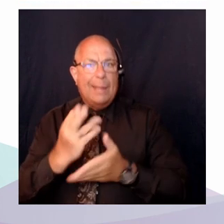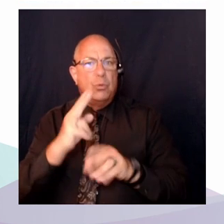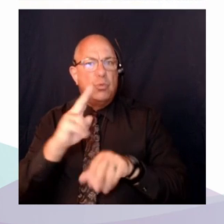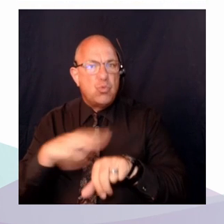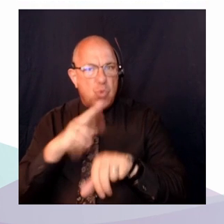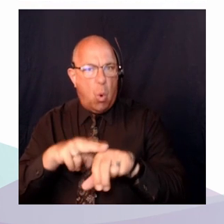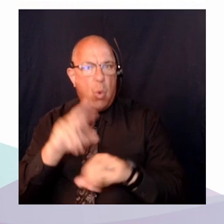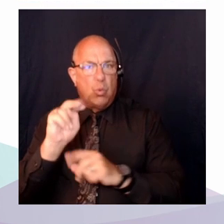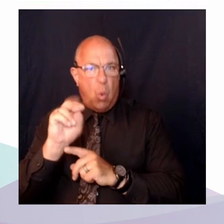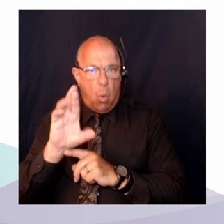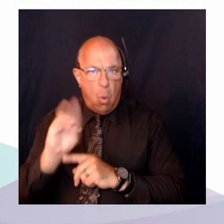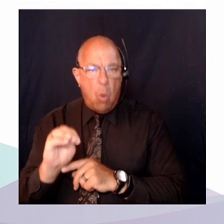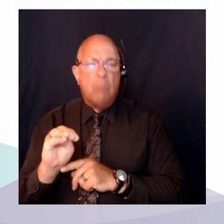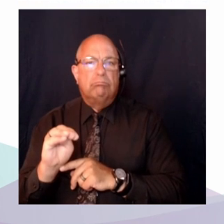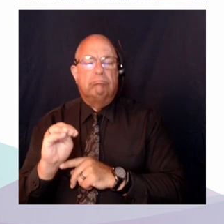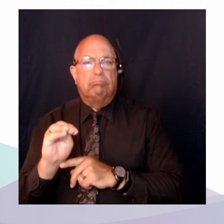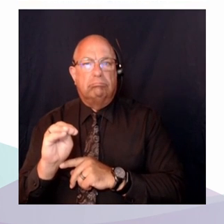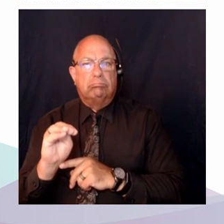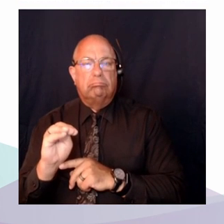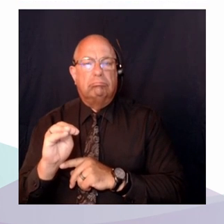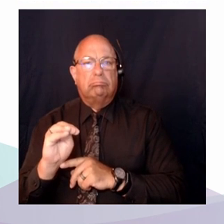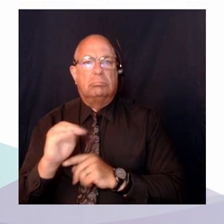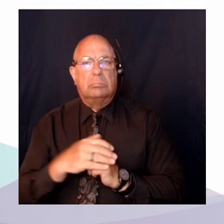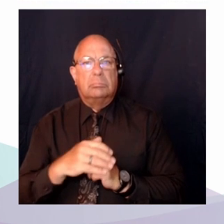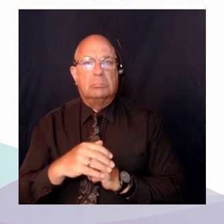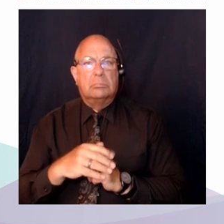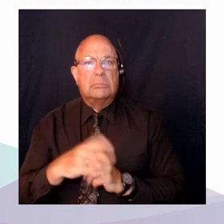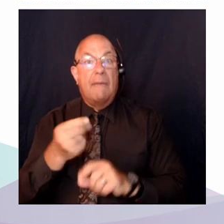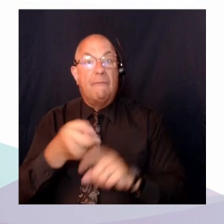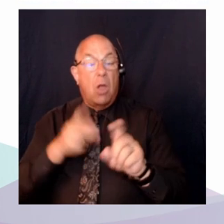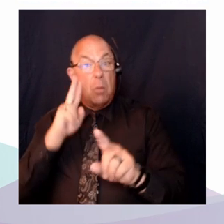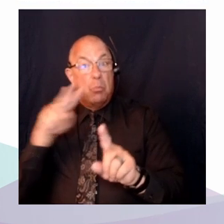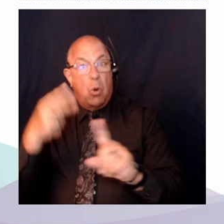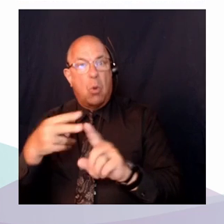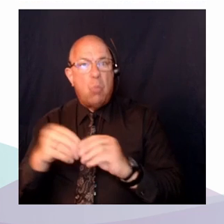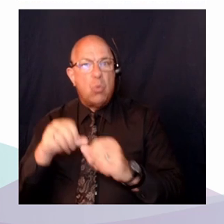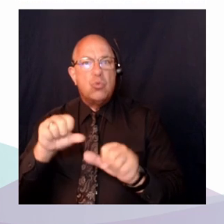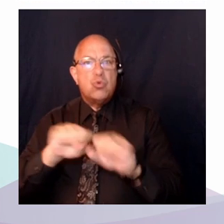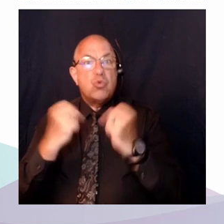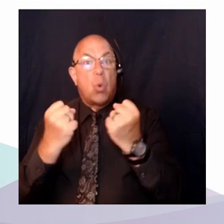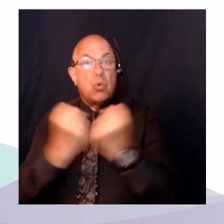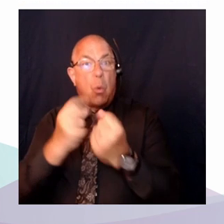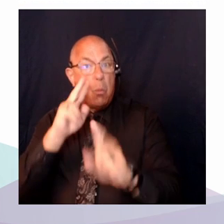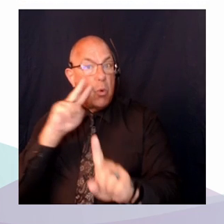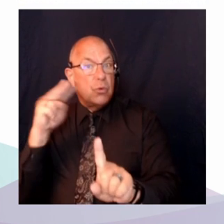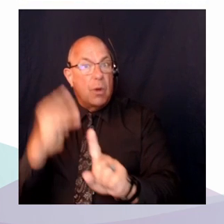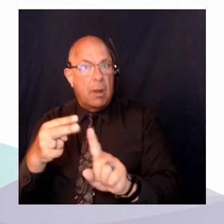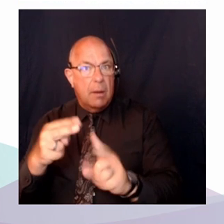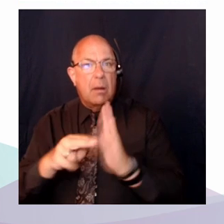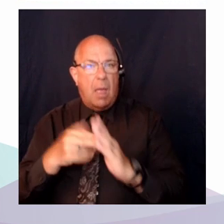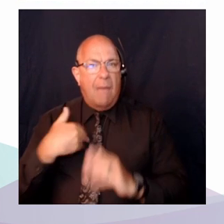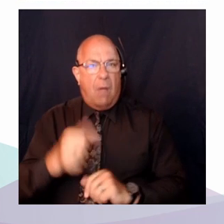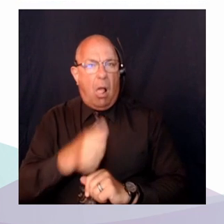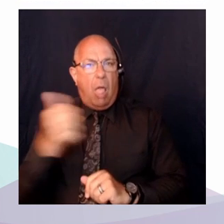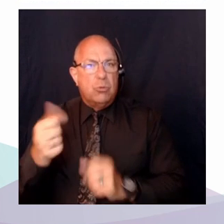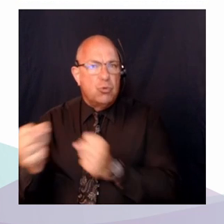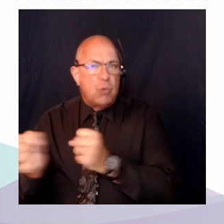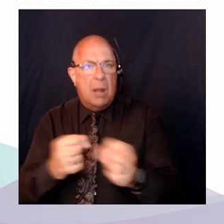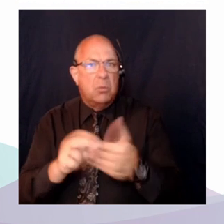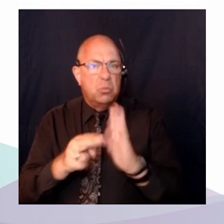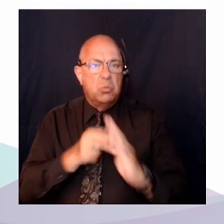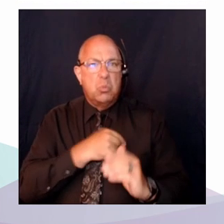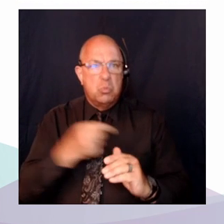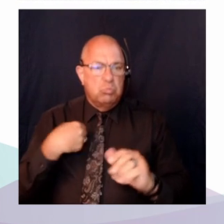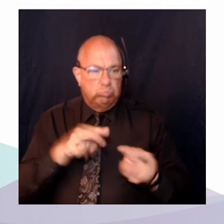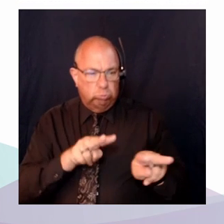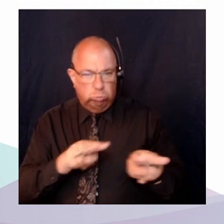vigueur. Et dans une perspective plus sociologique, il y a d'autres stratégies qui méritent aussi notre attention pour penser la mise